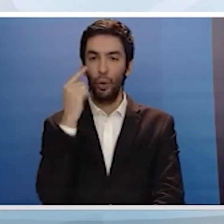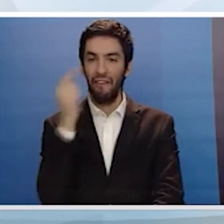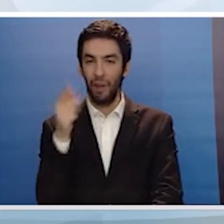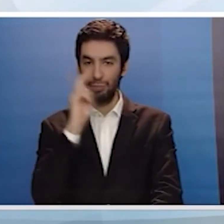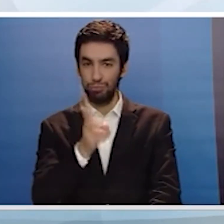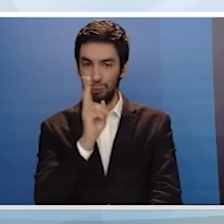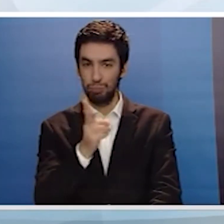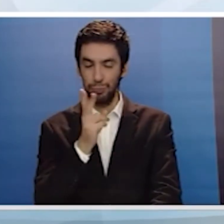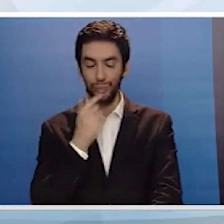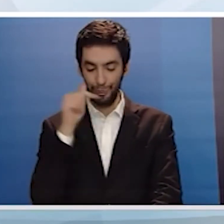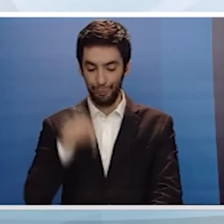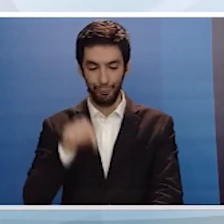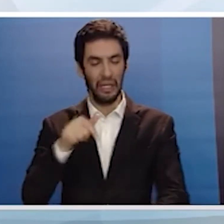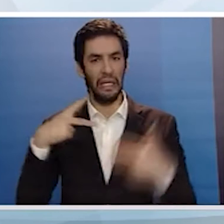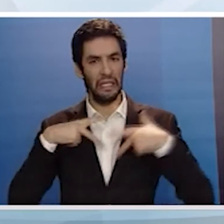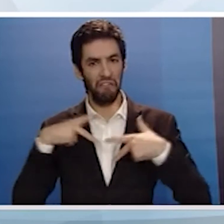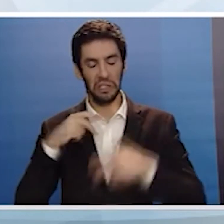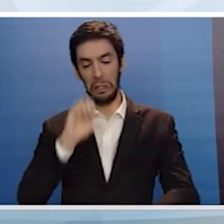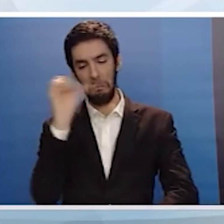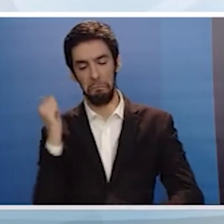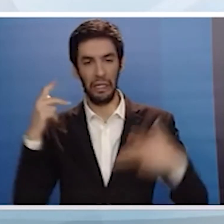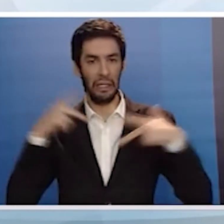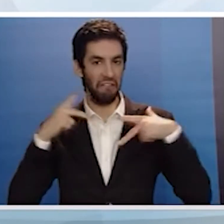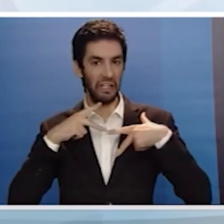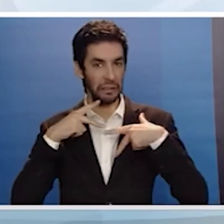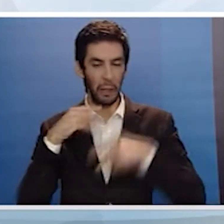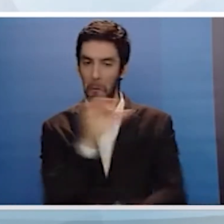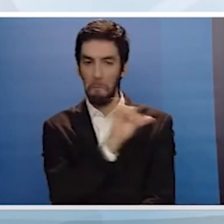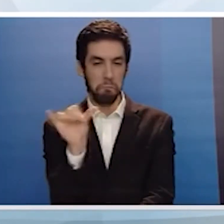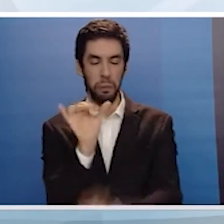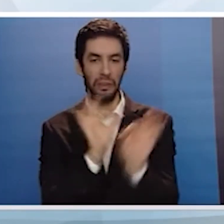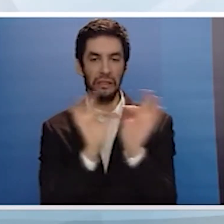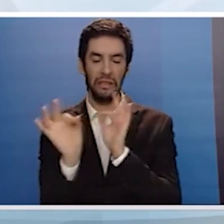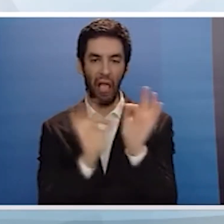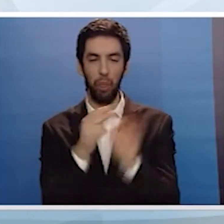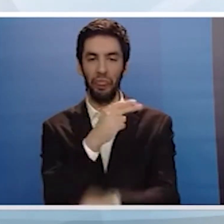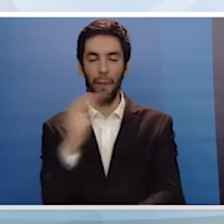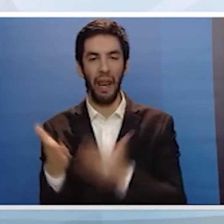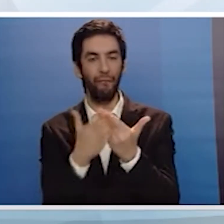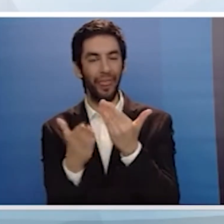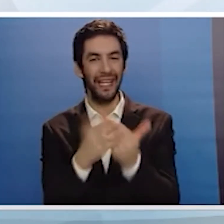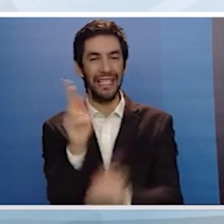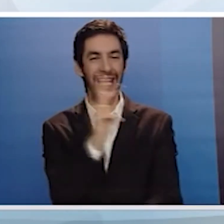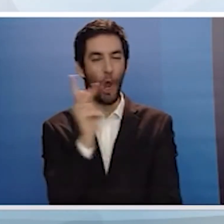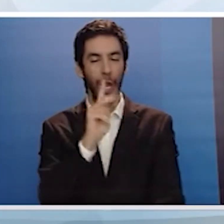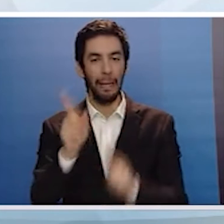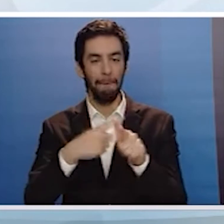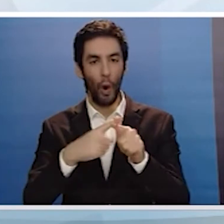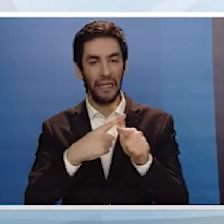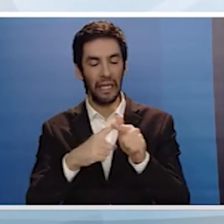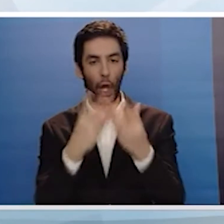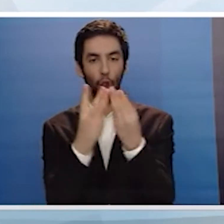οι σημερινοί όσο και οι προηγούμενες κυβερνήσεις δεν σχεδίασαν ένα ολοκληρωμένο πρόγραμμα κοινωνικής πολιτικής το οποίο να στηρίζει